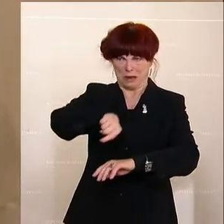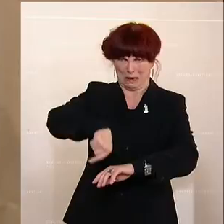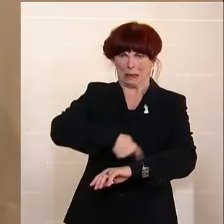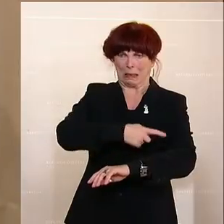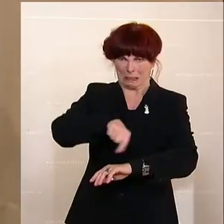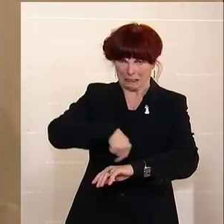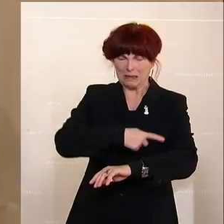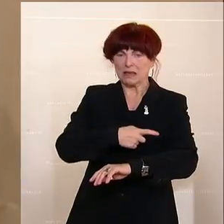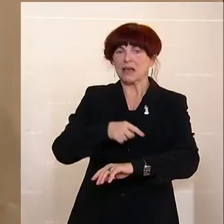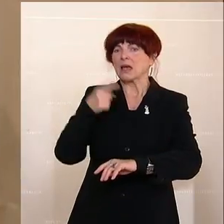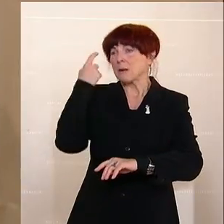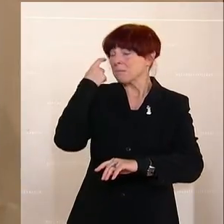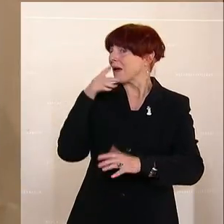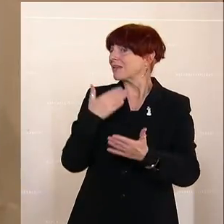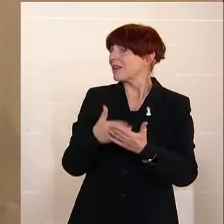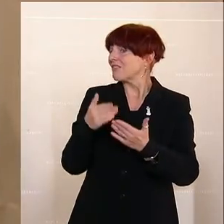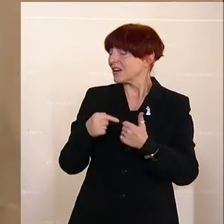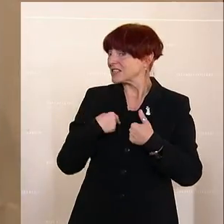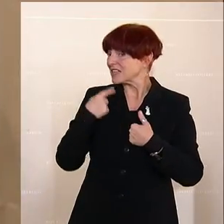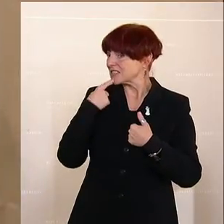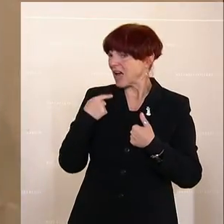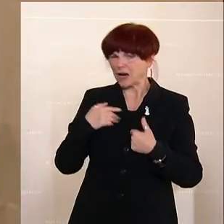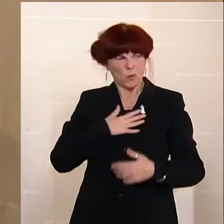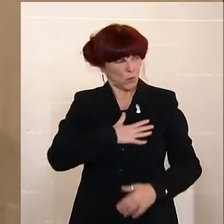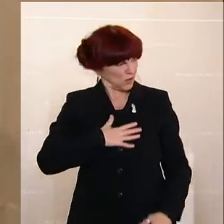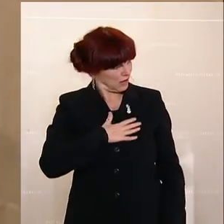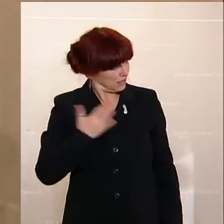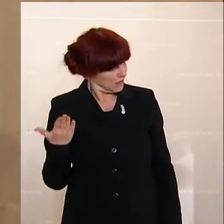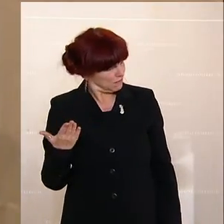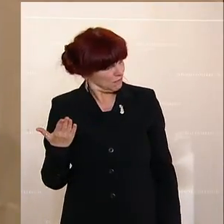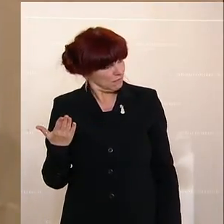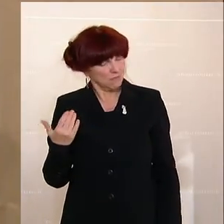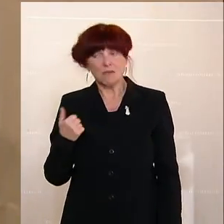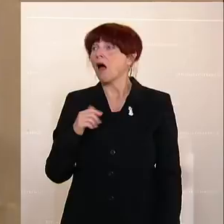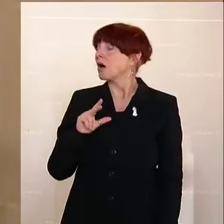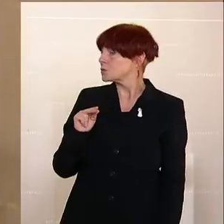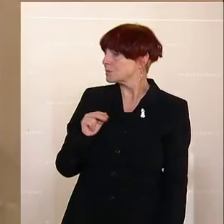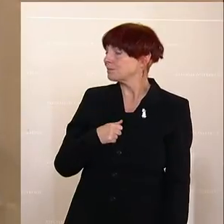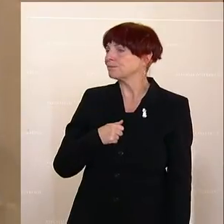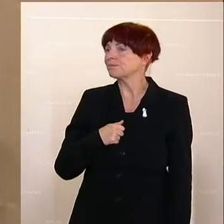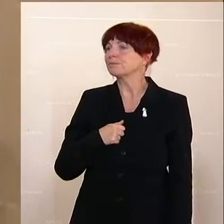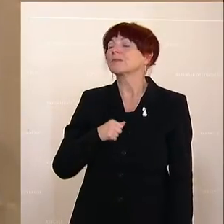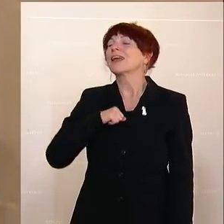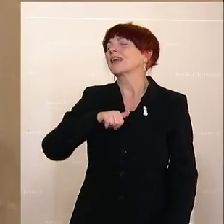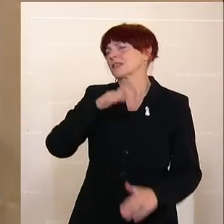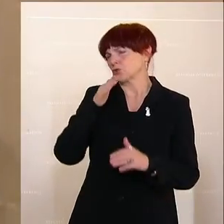dass das, was ich Ihnen hier sage, unangenehm sein muss. Ich komme zum Schluss.